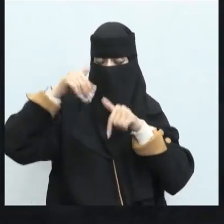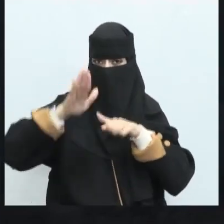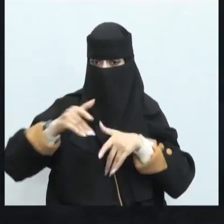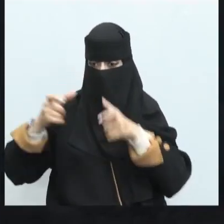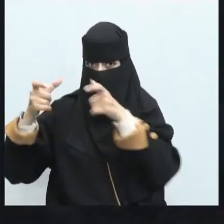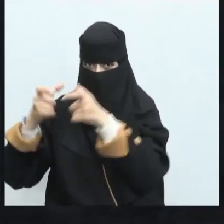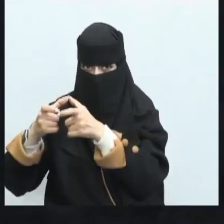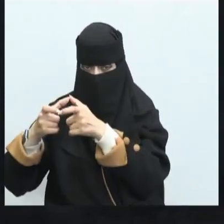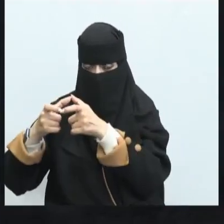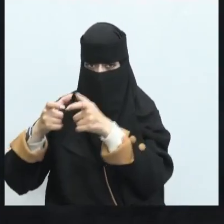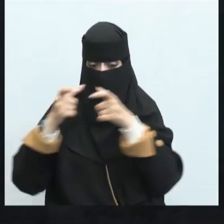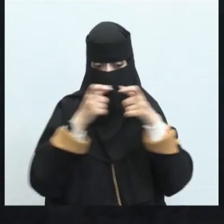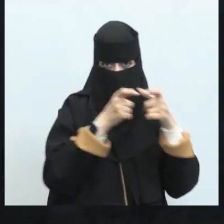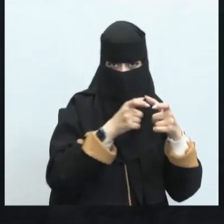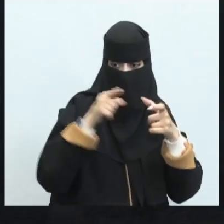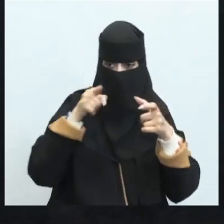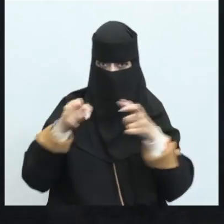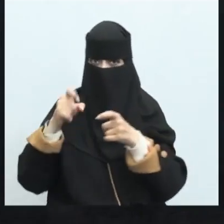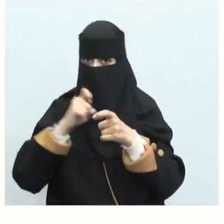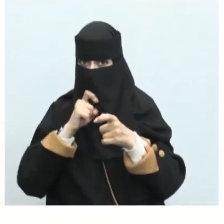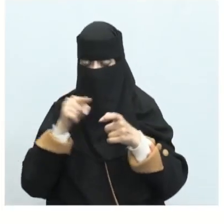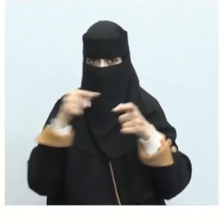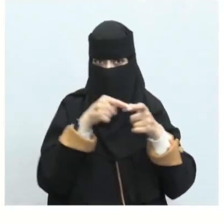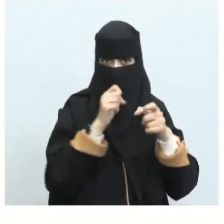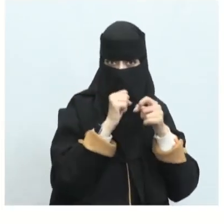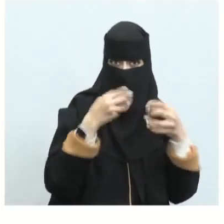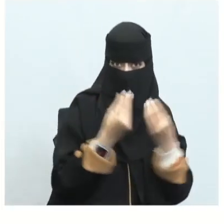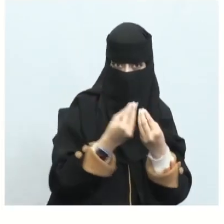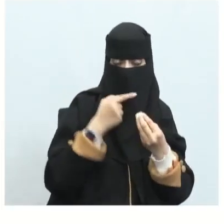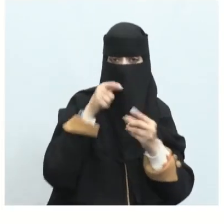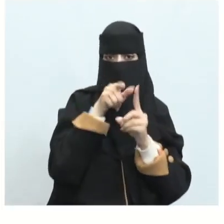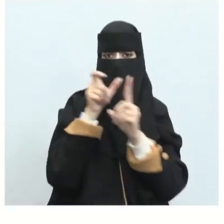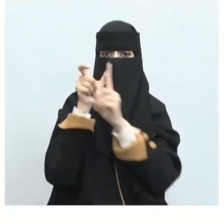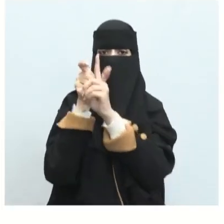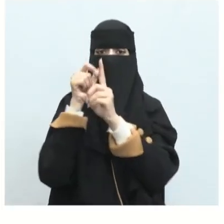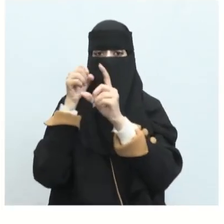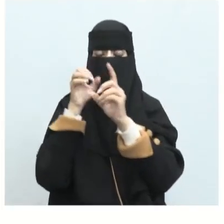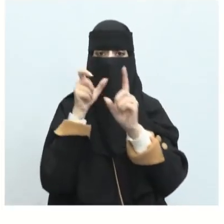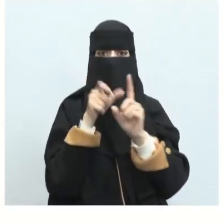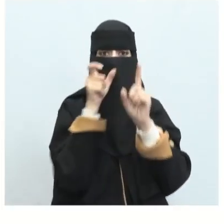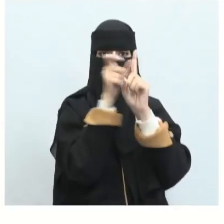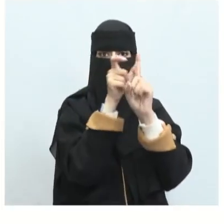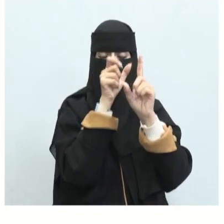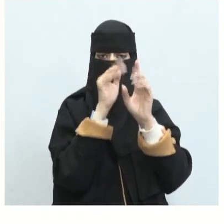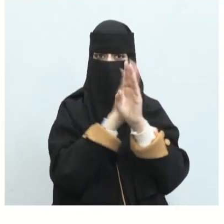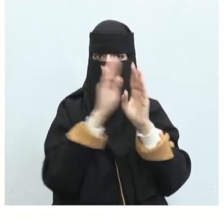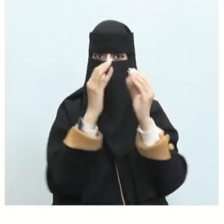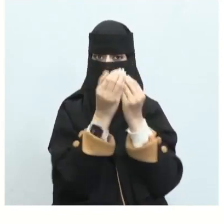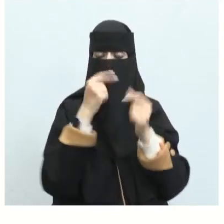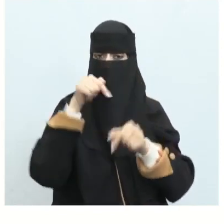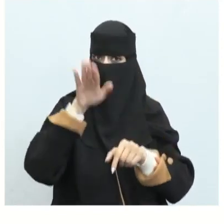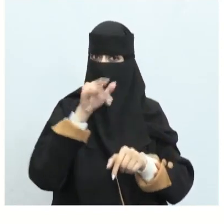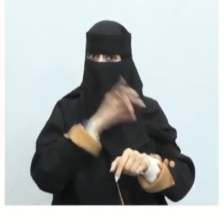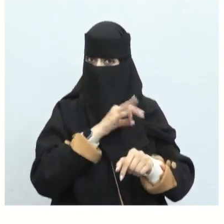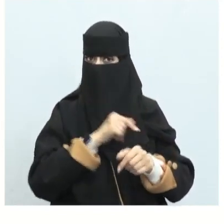إذا تطاول عامه يعني من كان بجوارنا فإنه سيسعد وسيهن هم ربيعون لمن جوارهم وربيع معنى أنه سينفعهم